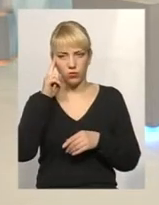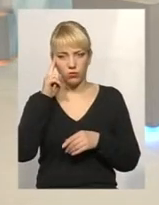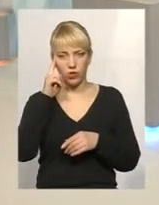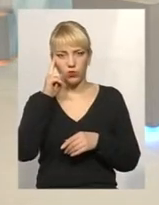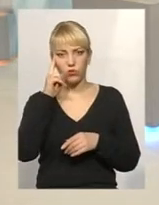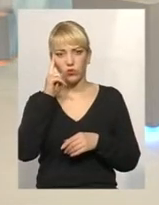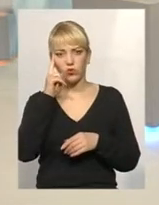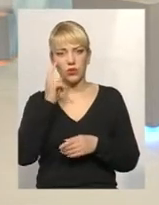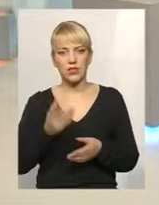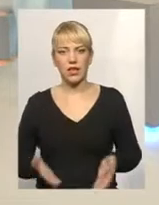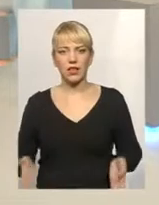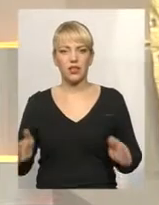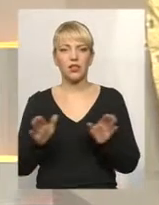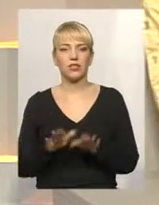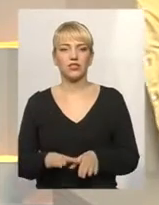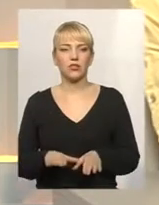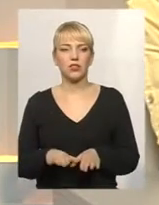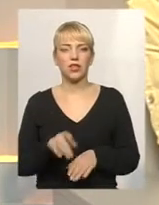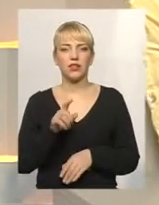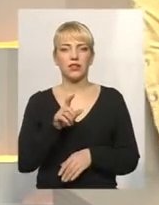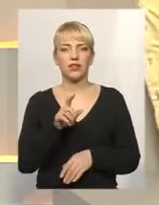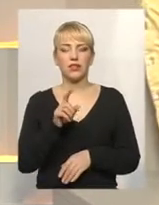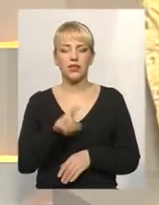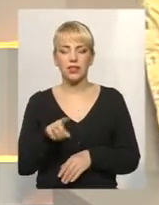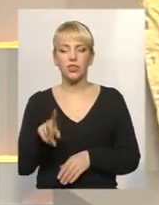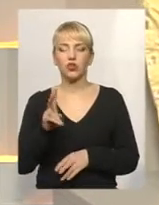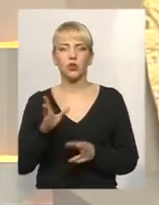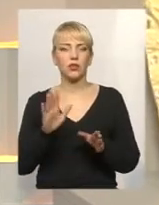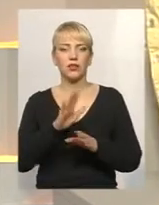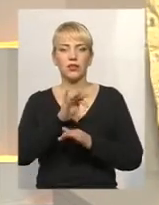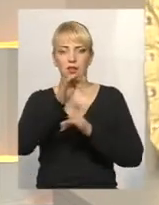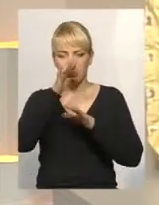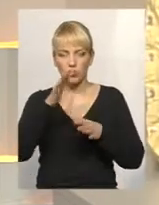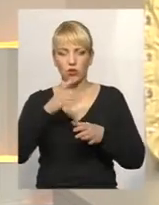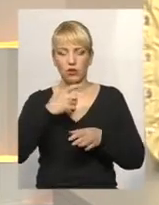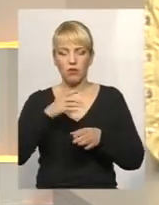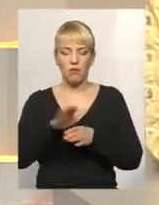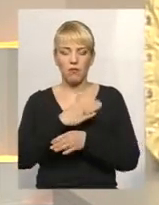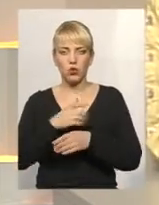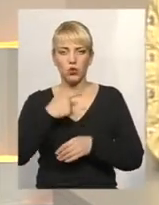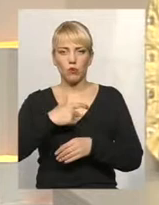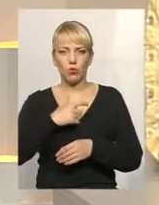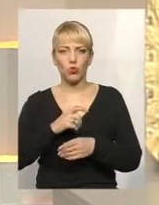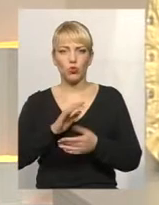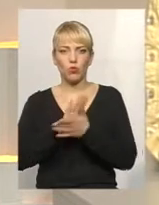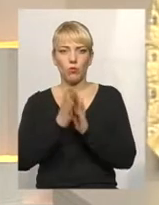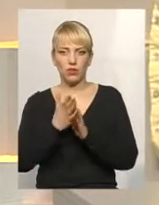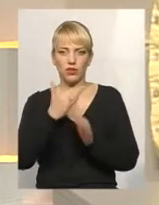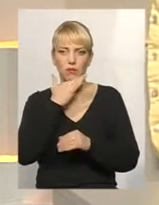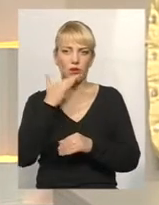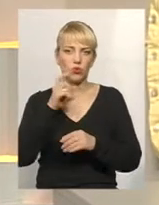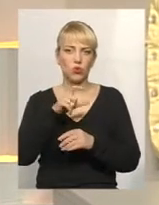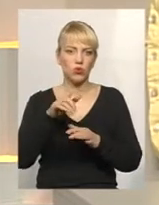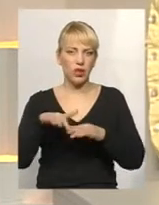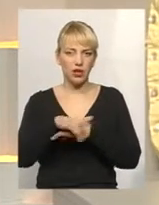залишаться тих, які не змогли домовитися між собою. Тому що це велика кількість людей, в кожного є своя думка.